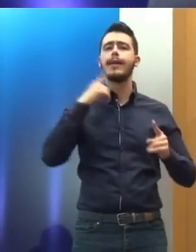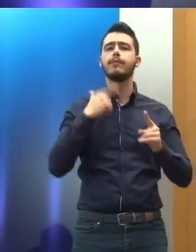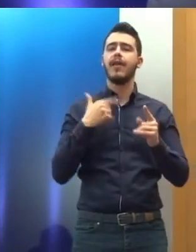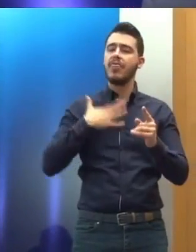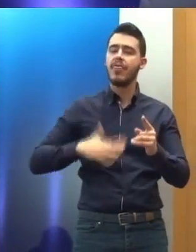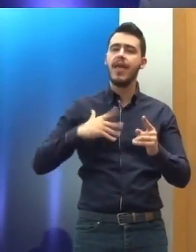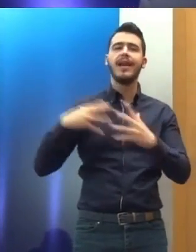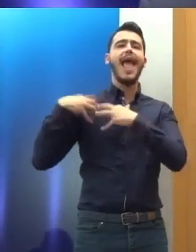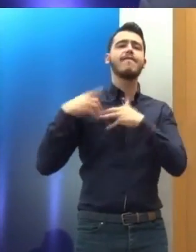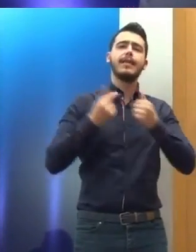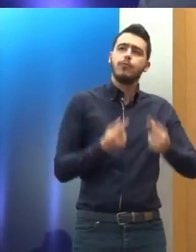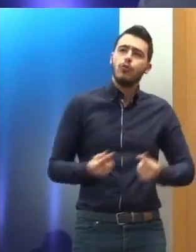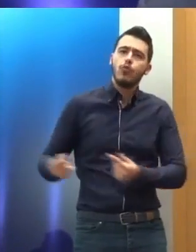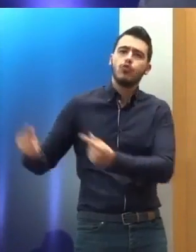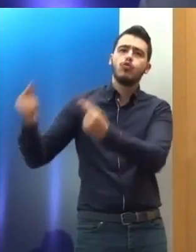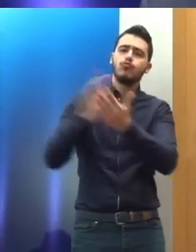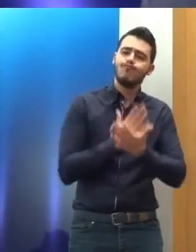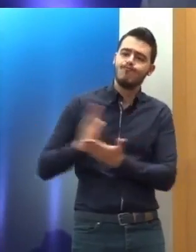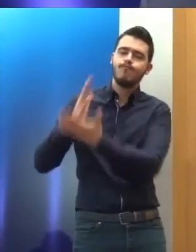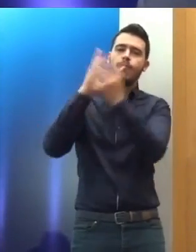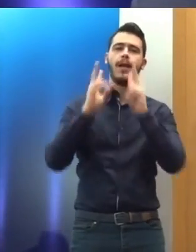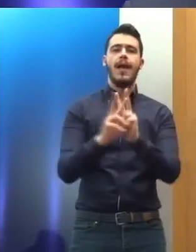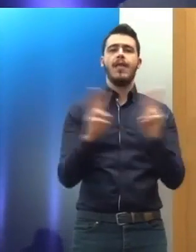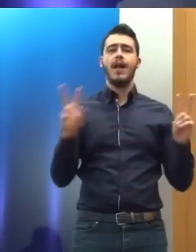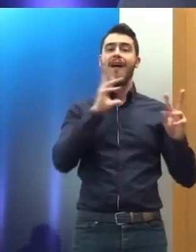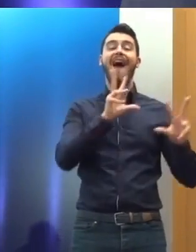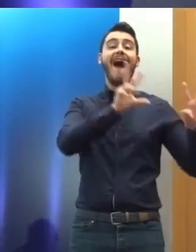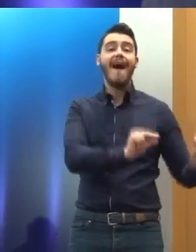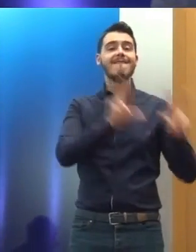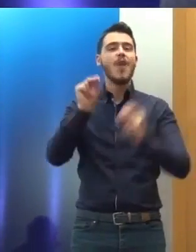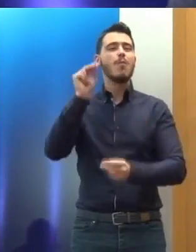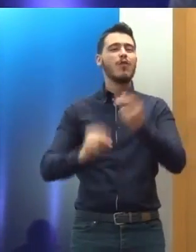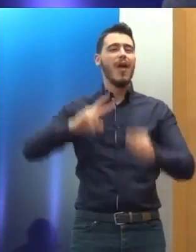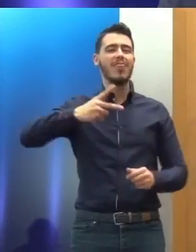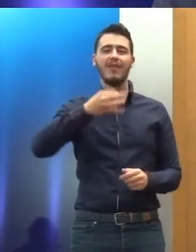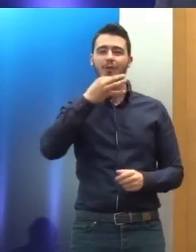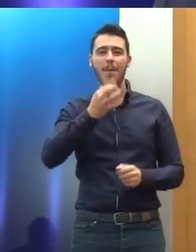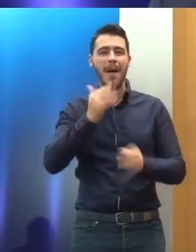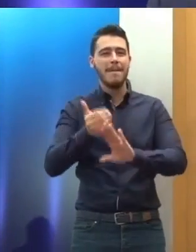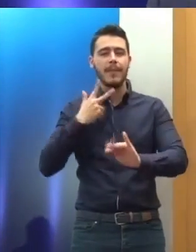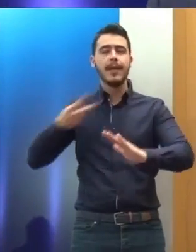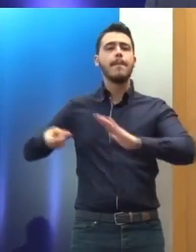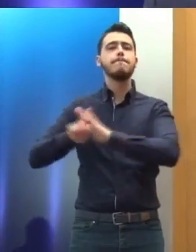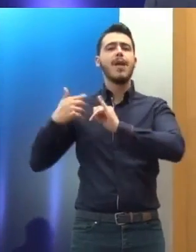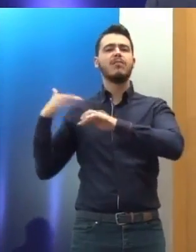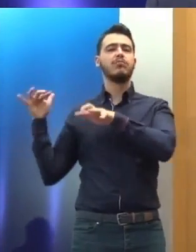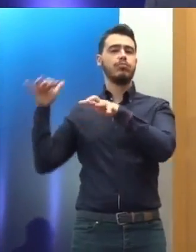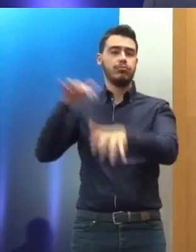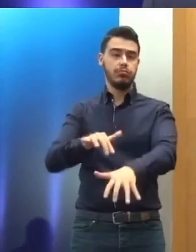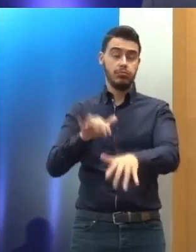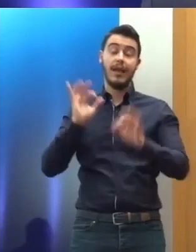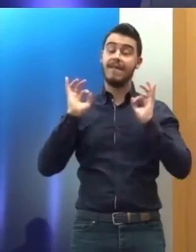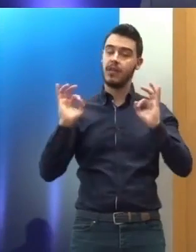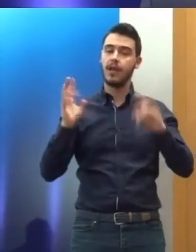των οικονομικών και κοινωνικών δικαιωμάτων. Τέτοια βέβαια είδαμε και στο μεταναστευτικό προσφυγικό. Βεβαίως η Ελλάδα πρέπει να διασφαλίζει τα ανθρώπινα